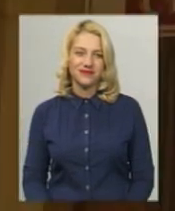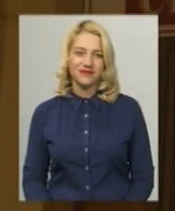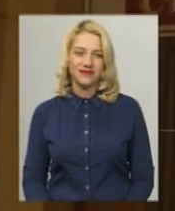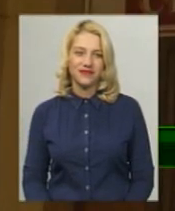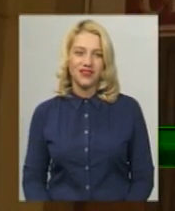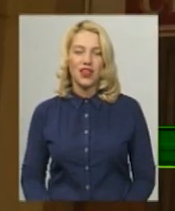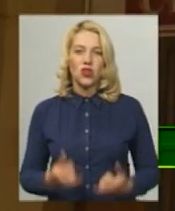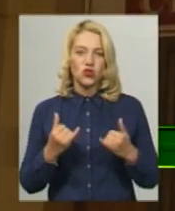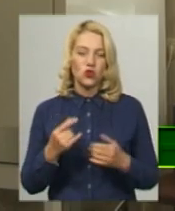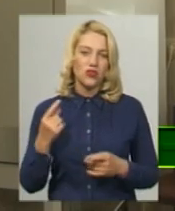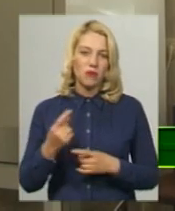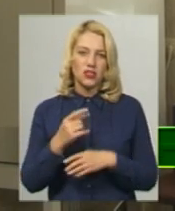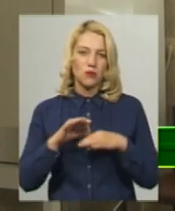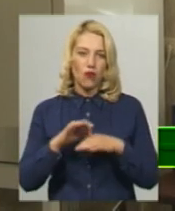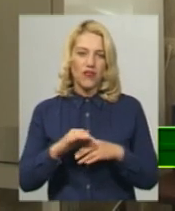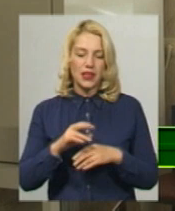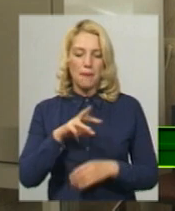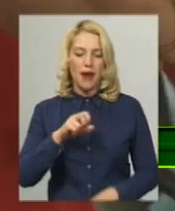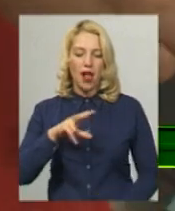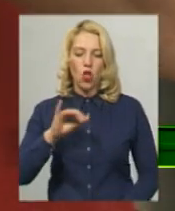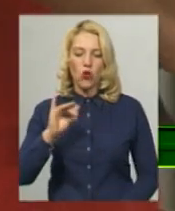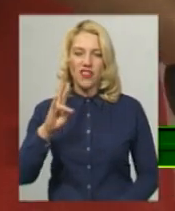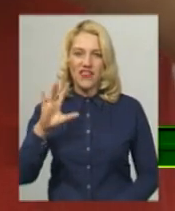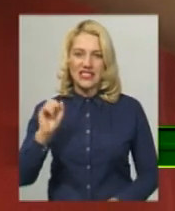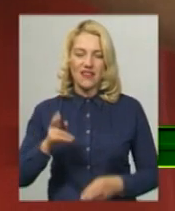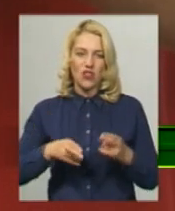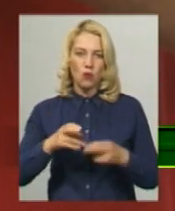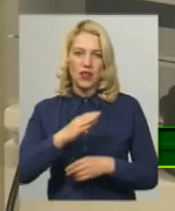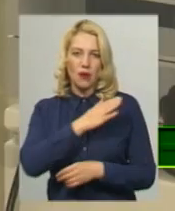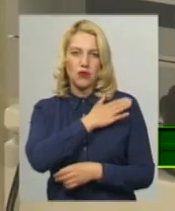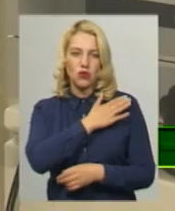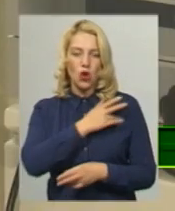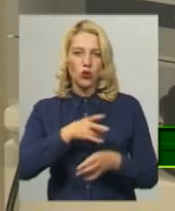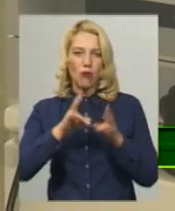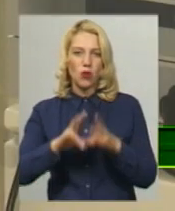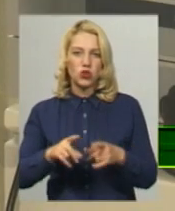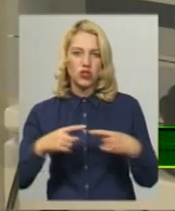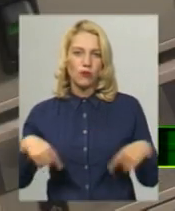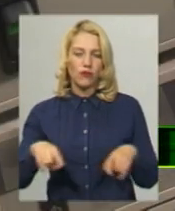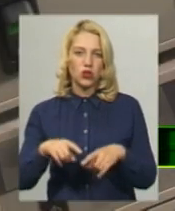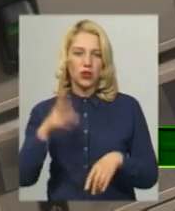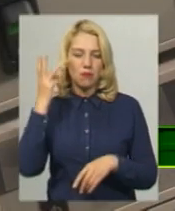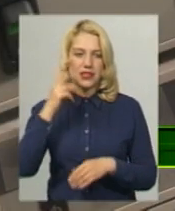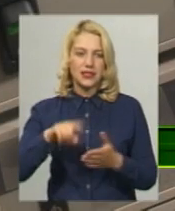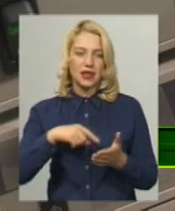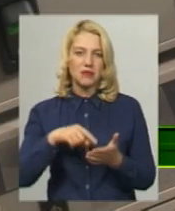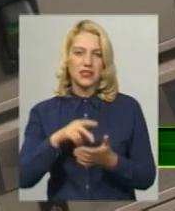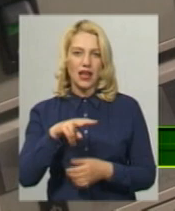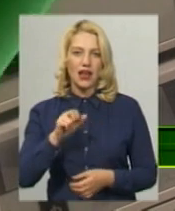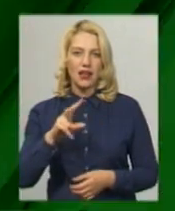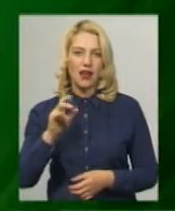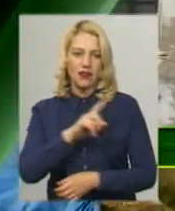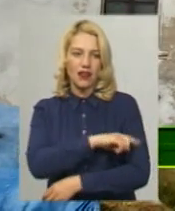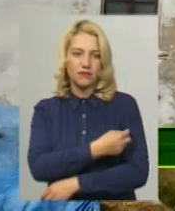Сьогодні вперше провели малоінвазивну операцію на плечовому суглобі у травматологічному відділенні Хмельницької міської лікарні.